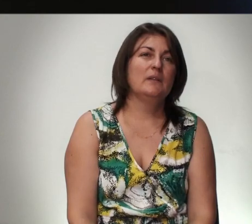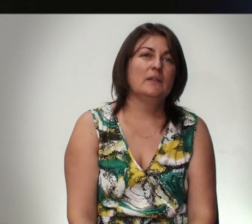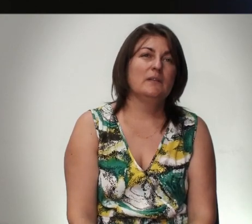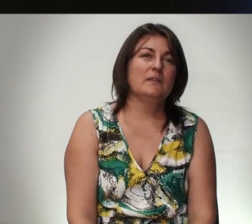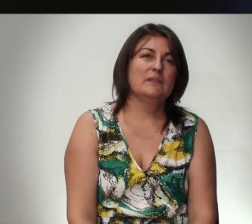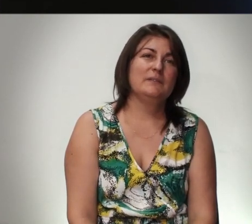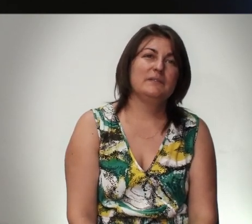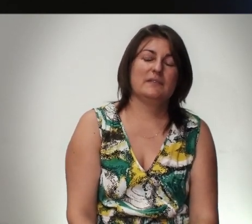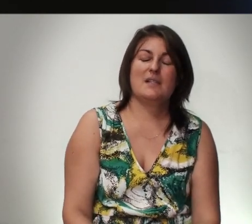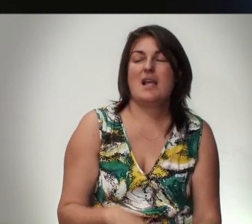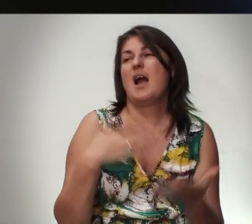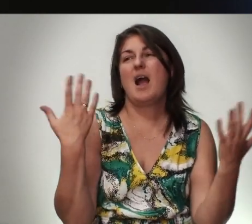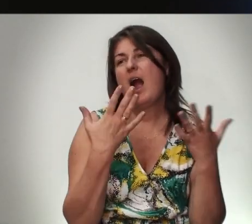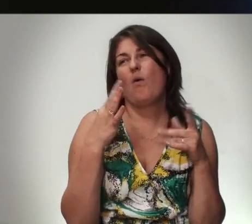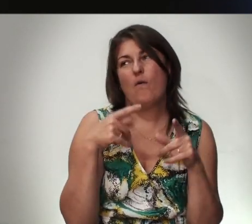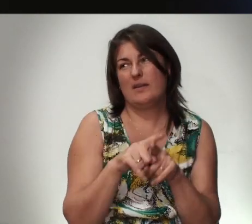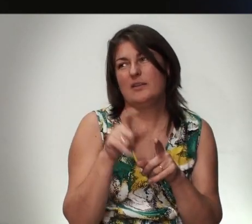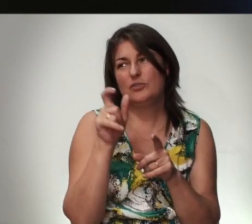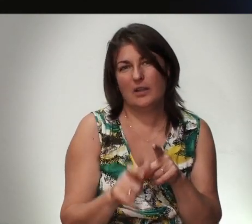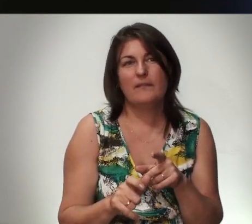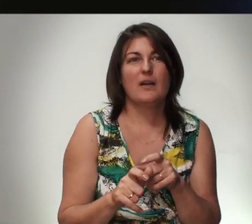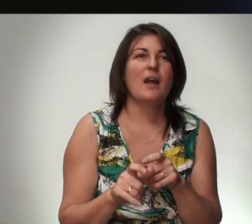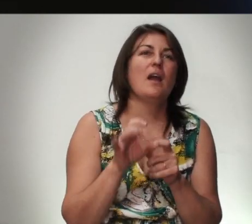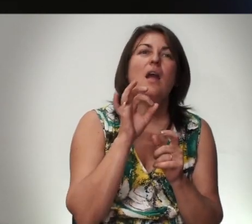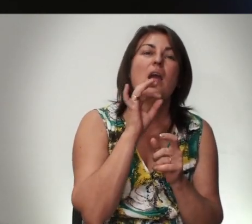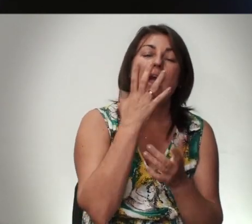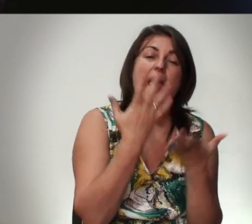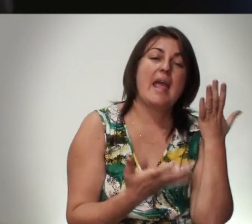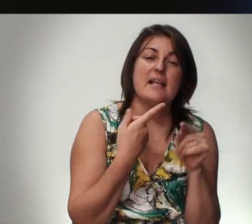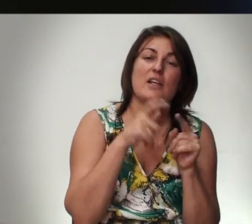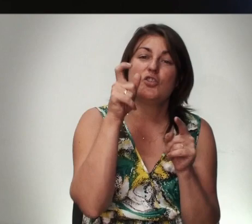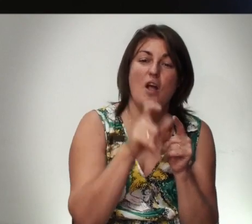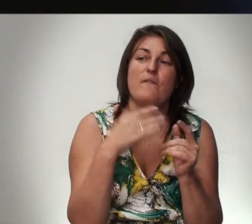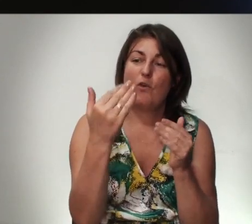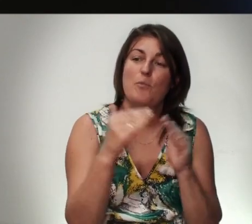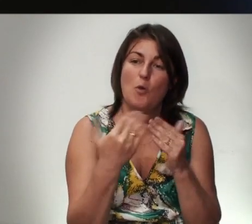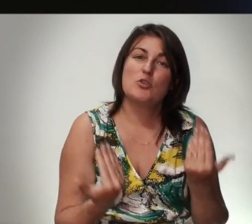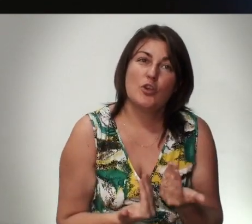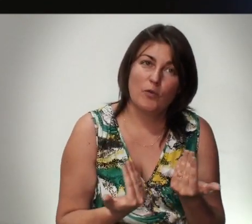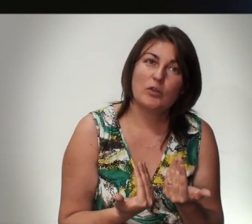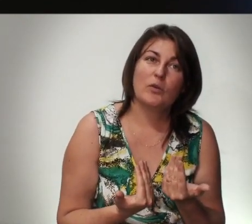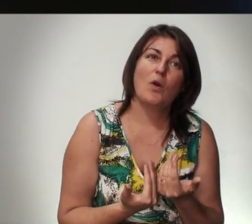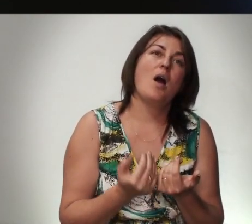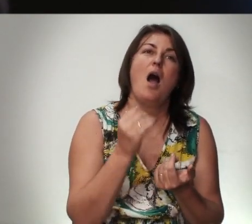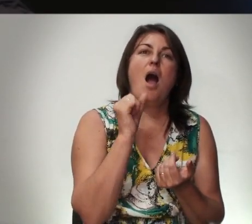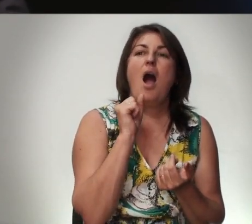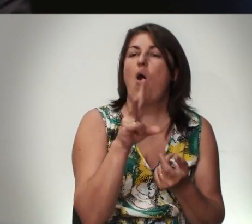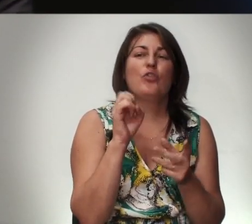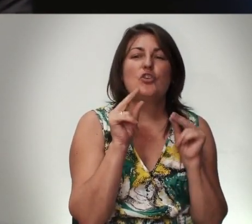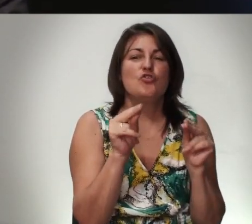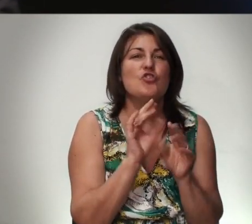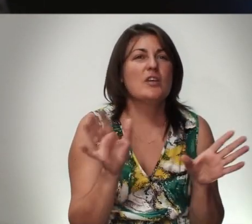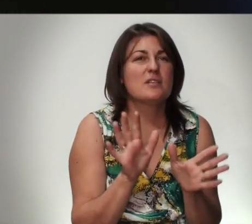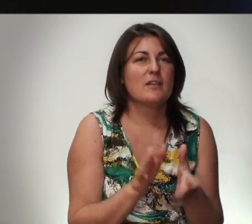Какого-то И вот Если этот Человек В твоем Доме Живет А он Нечестный